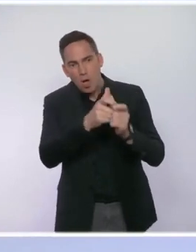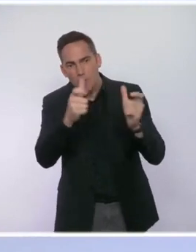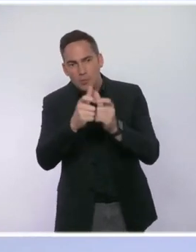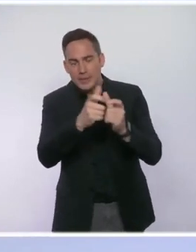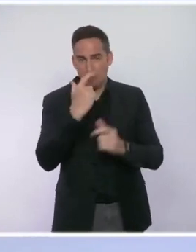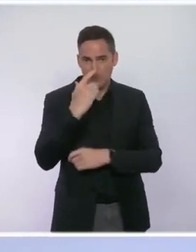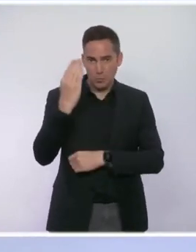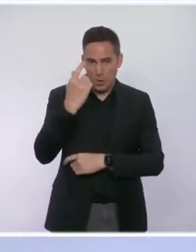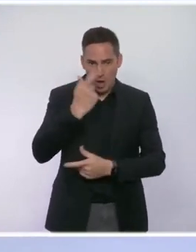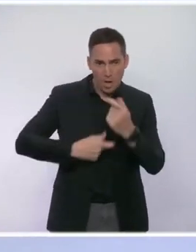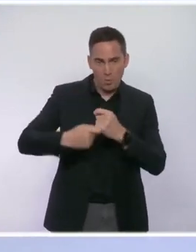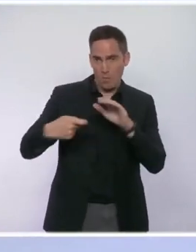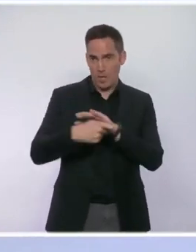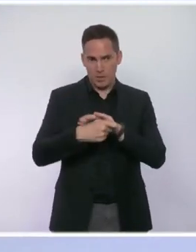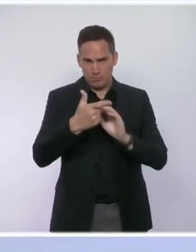aux conséquences de la crise.